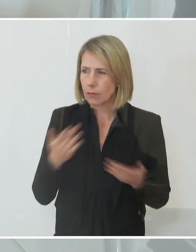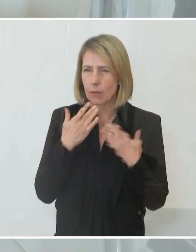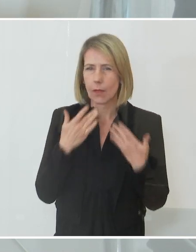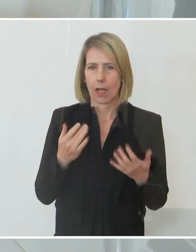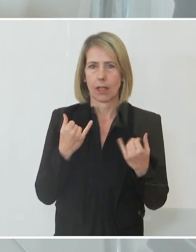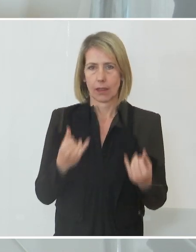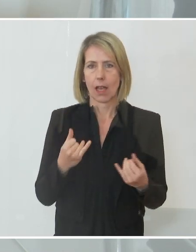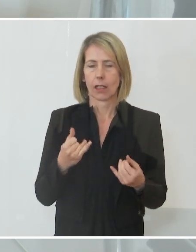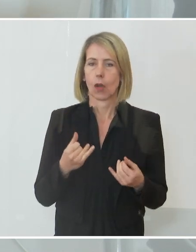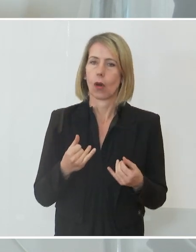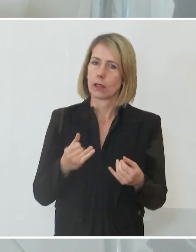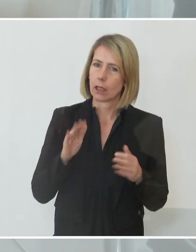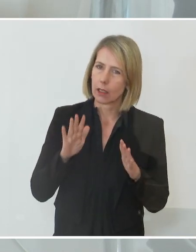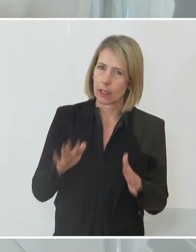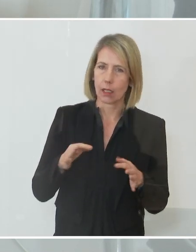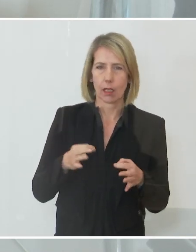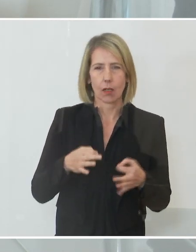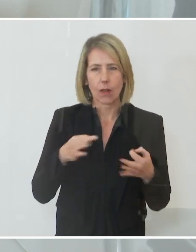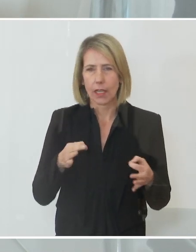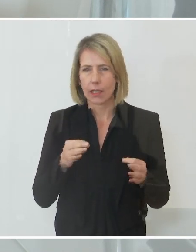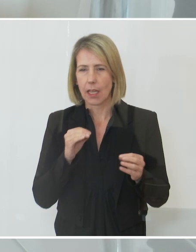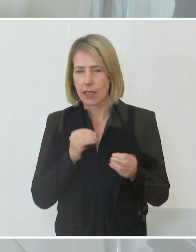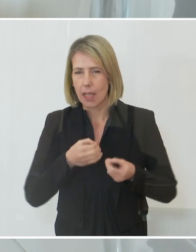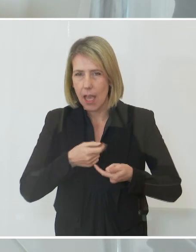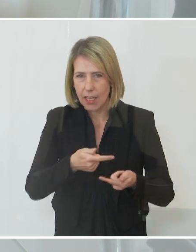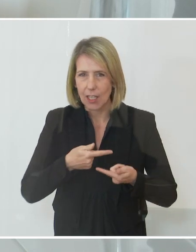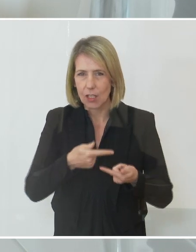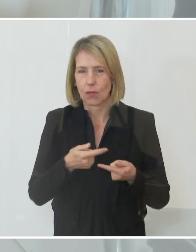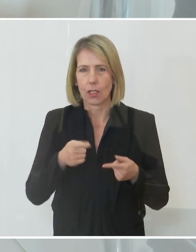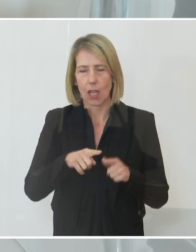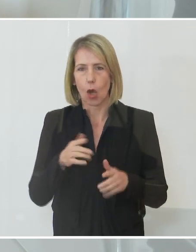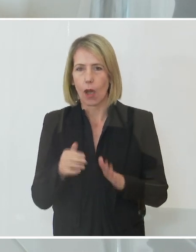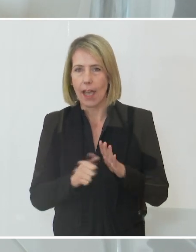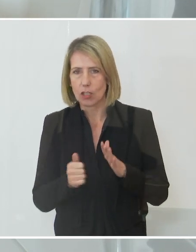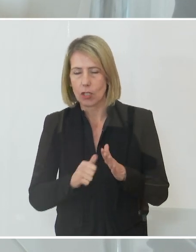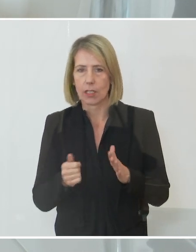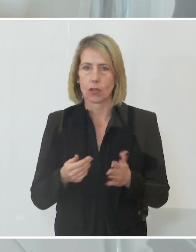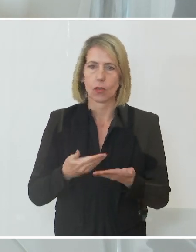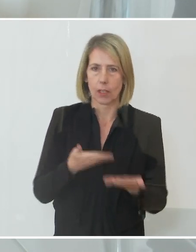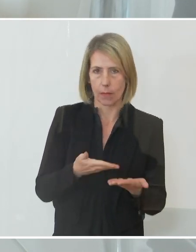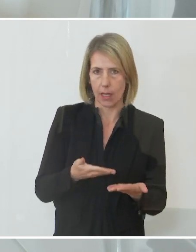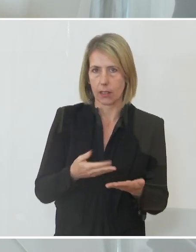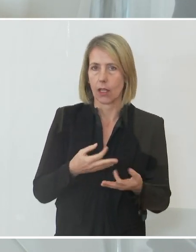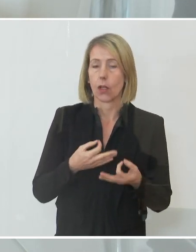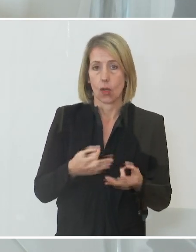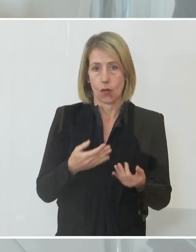hier qualitätsvoll eben Einblicke gewähren, um auch eine Abschätzung und eine Einschätzung zu erhalten.